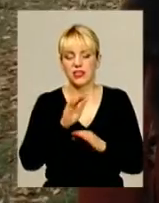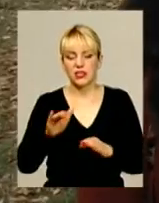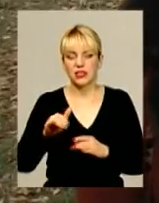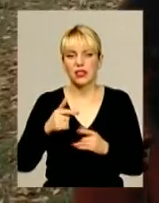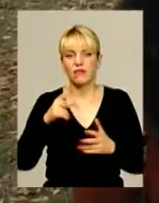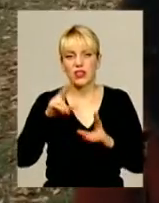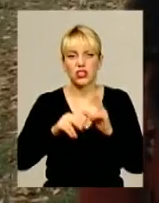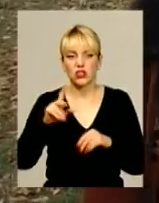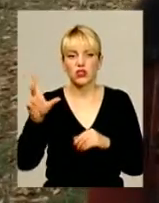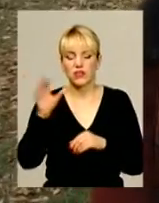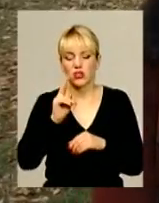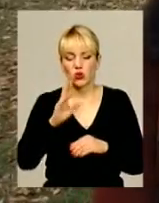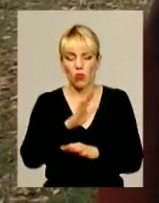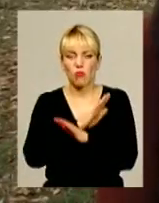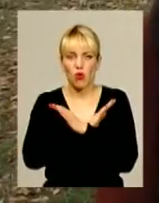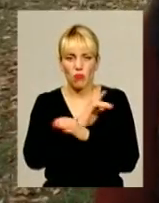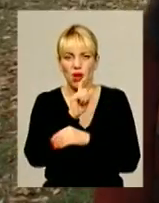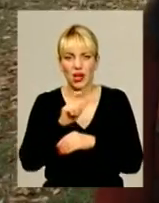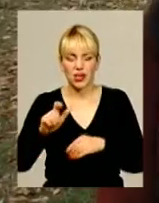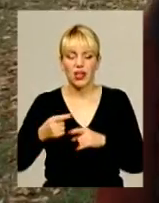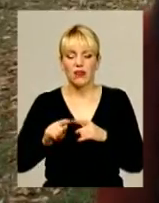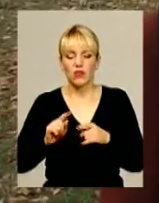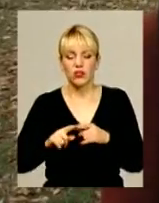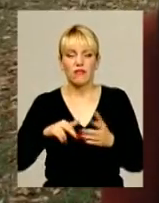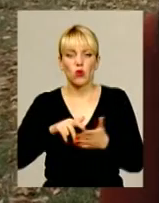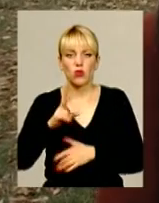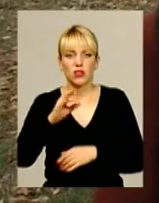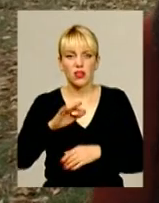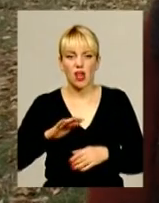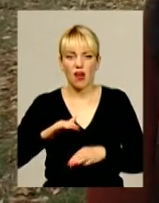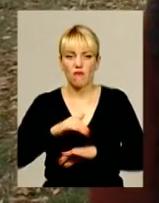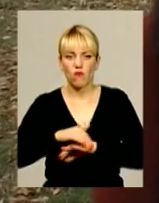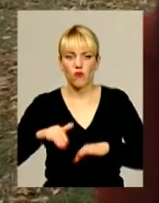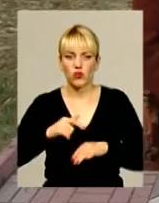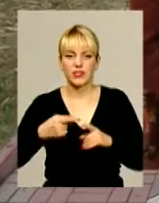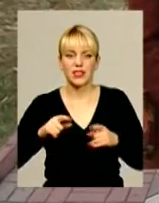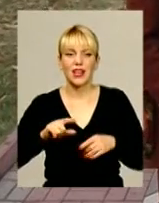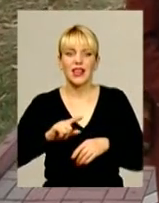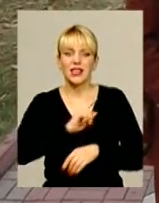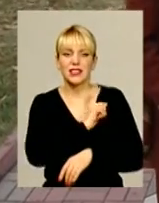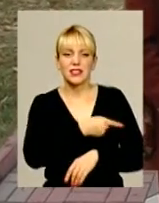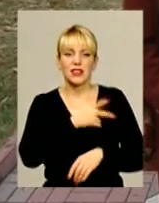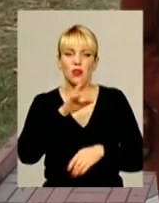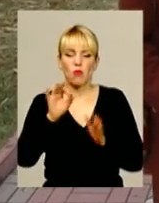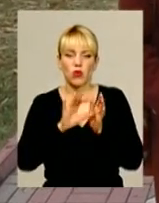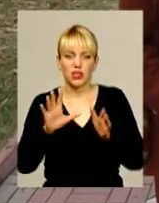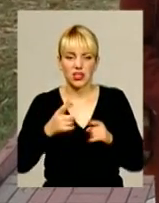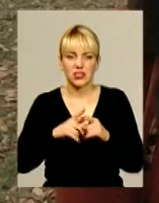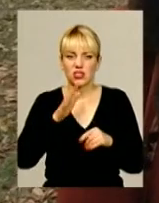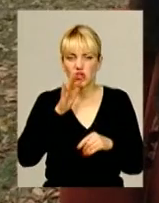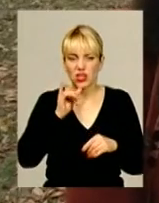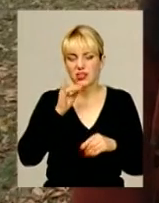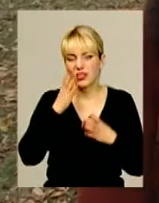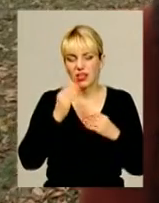вважалося, що всі померлі, виходять на вулиці, тобто, це дуже сильний по енергетичі саме час, як і ніч, так і день.